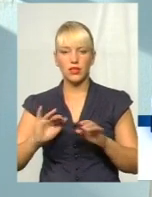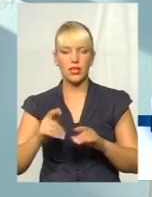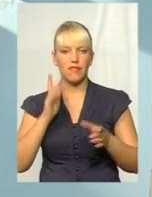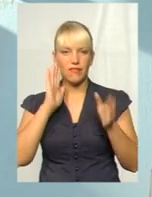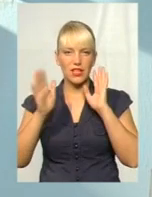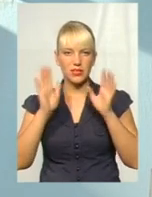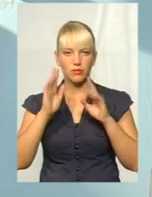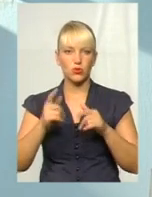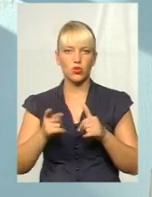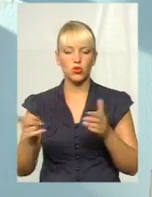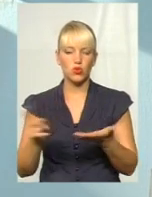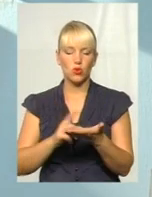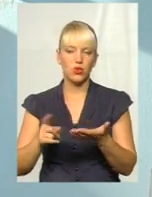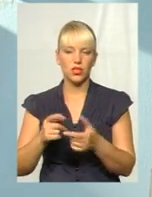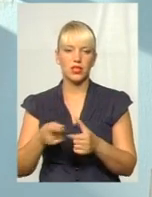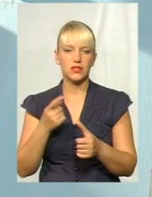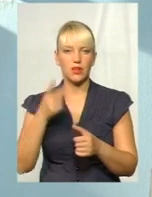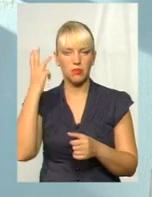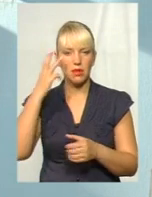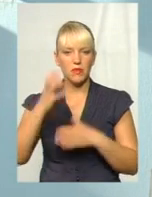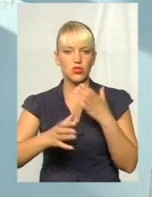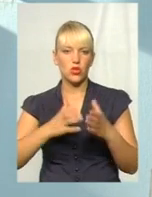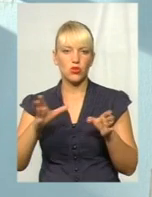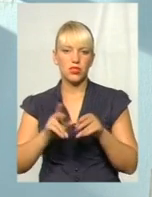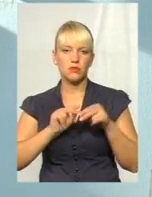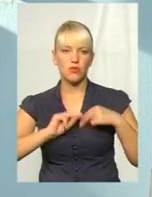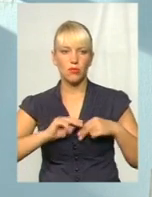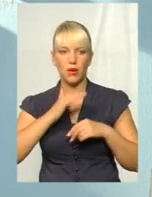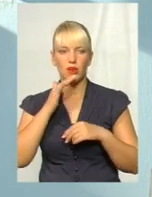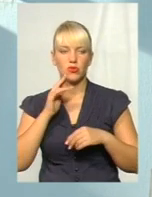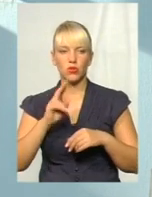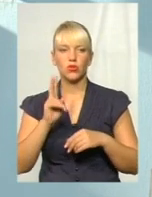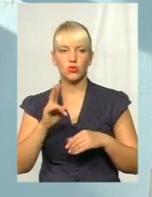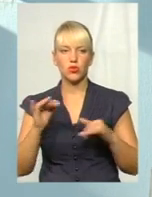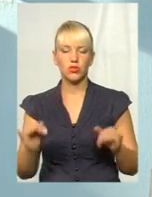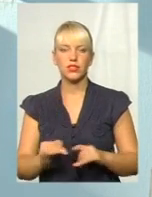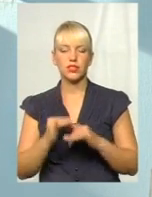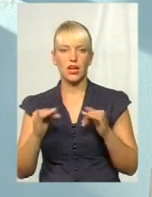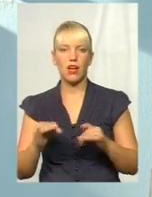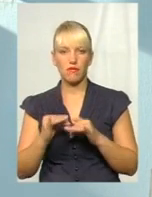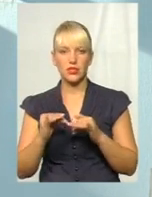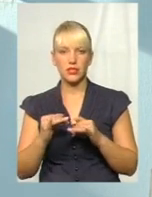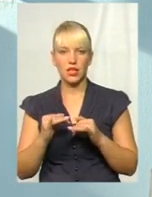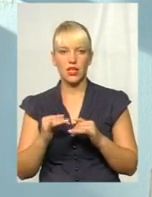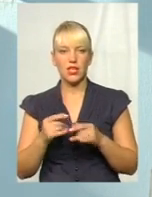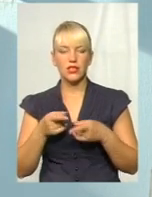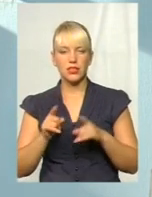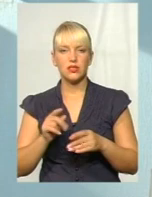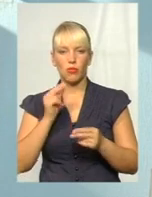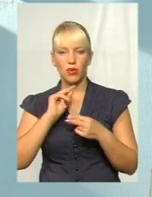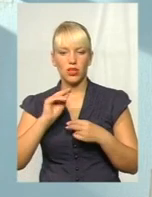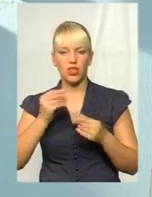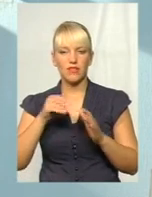сторінка називається «Хмельниччина міжнародне співробітництво». Дуже багато хто цікавиться дійсно покращенням